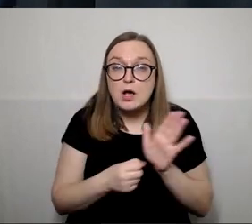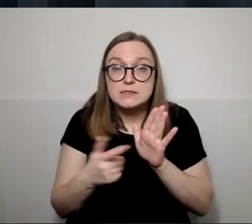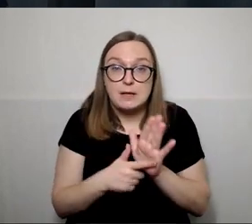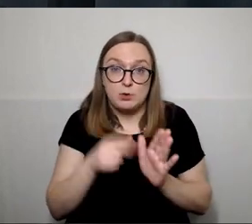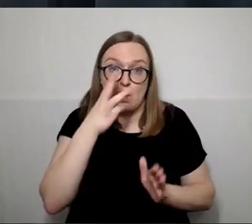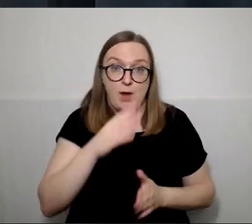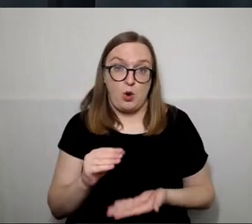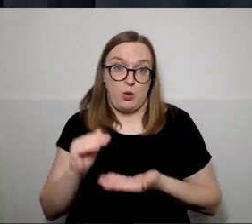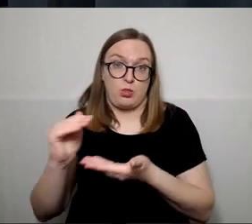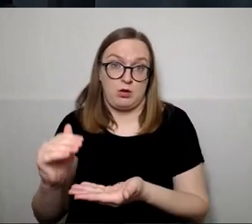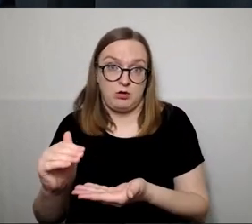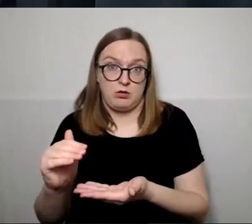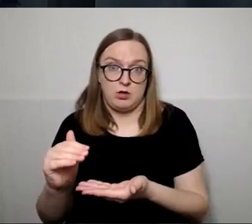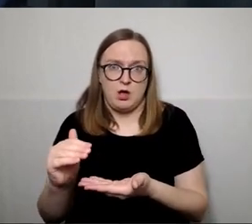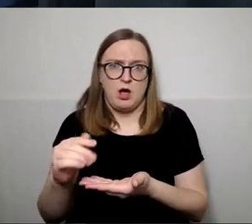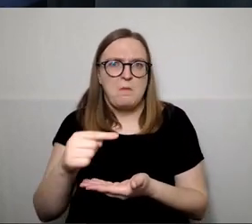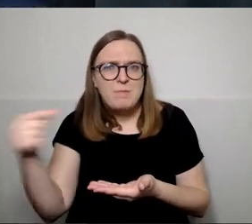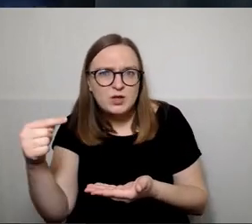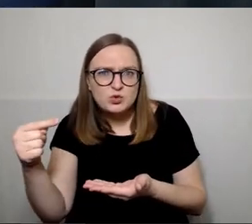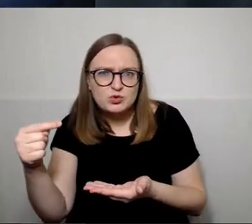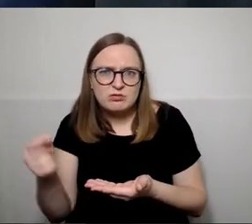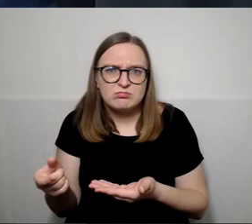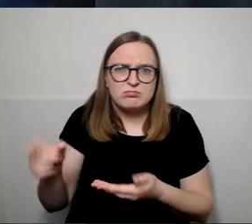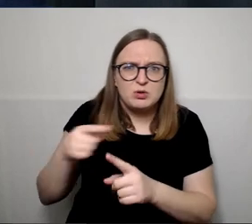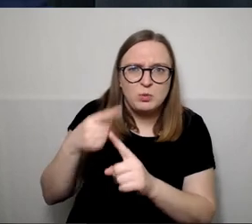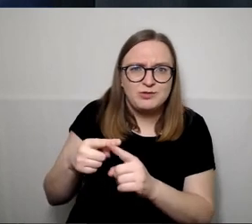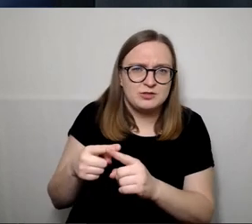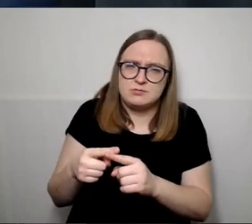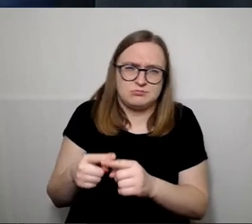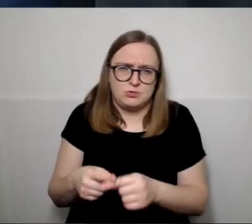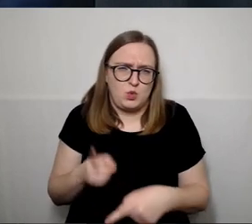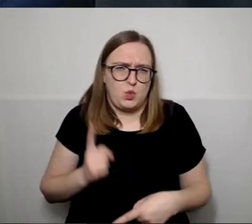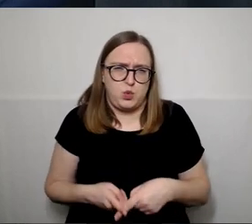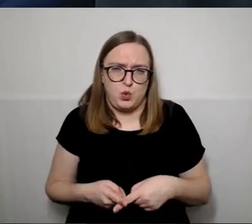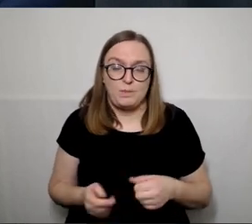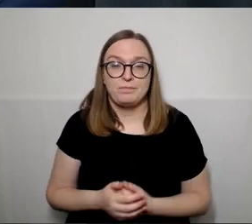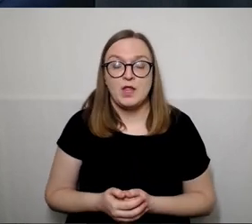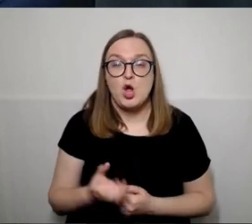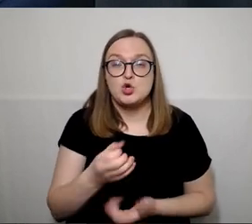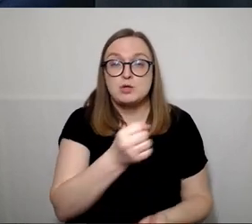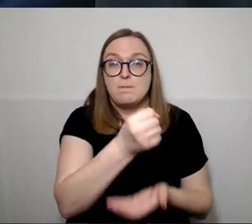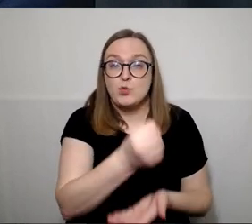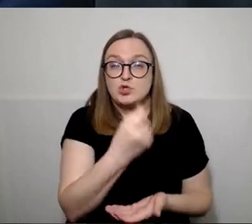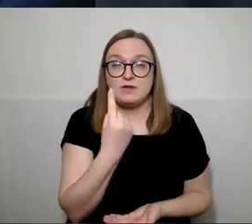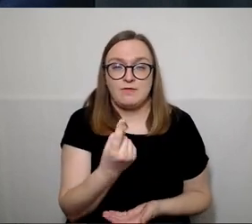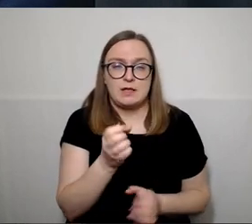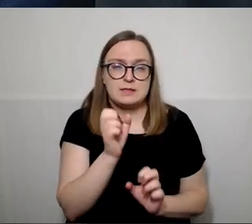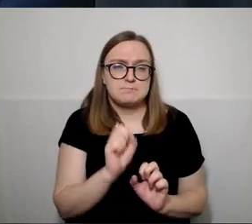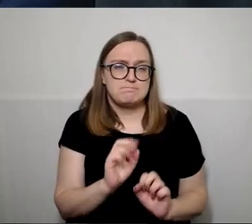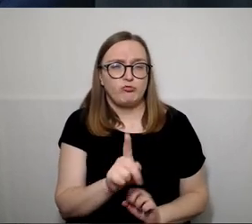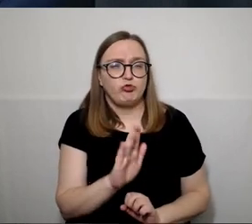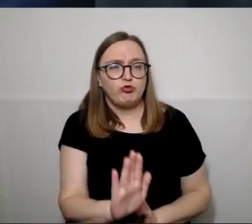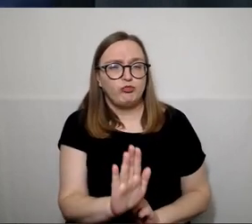pridėsi, netimsi, kokia dar viena yra biudžeto tokie specifinis